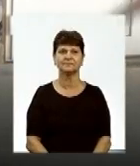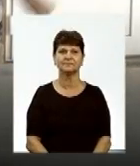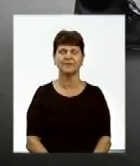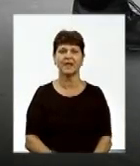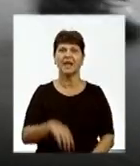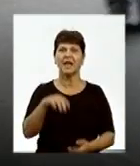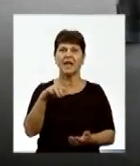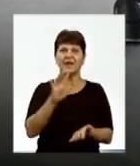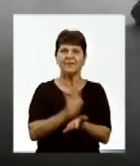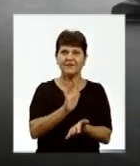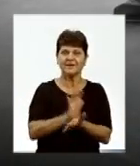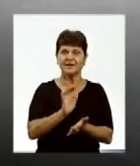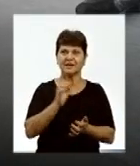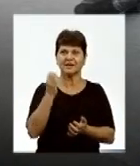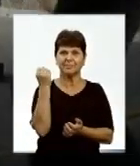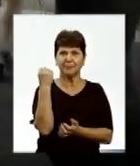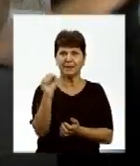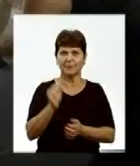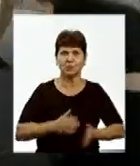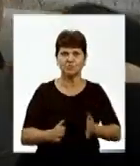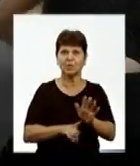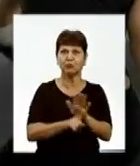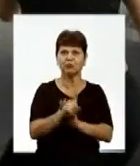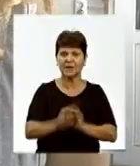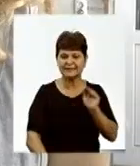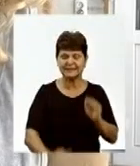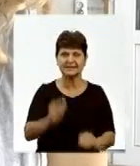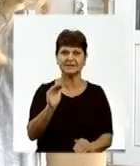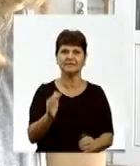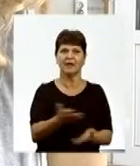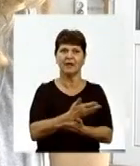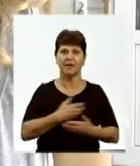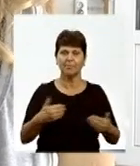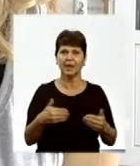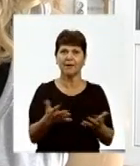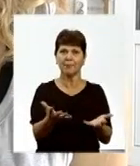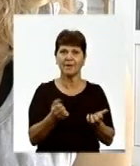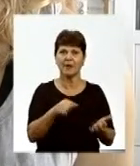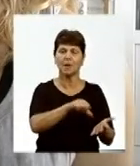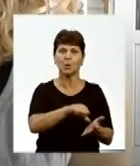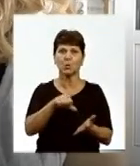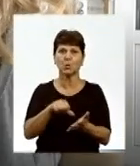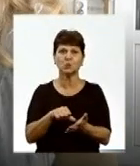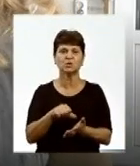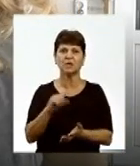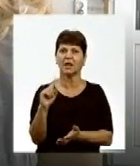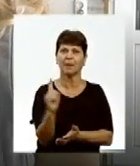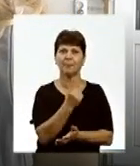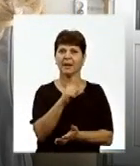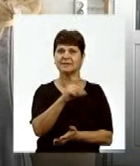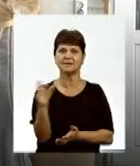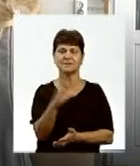Вистукувати шлях до перемоги дівчата почали з дитинства. Ми брали участь, перш за все, в